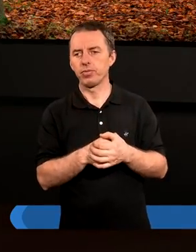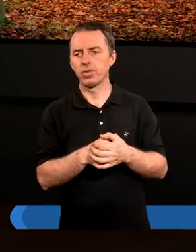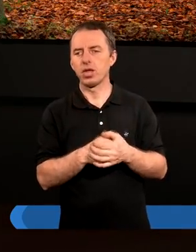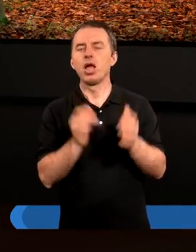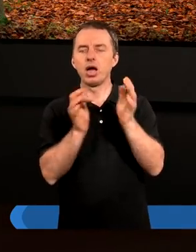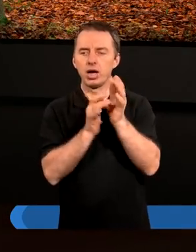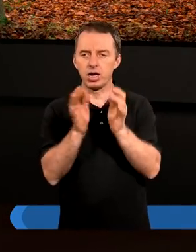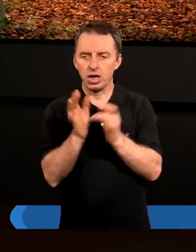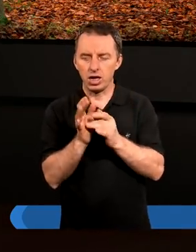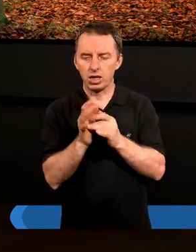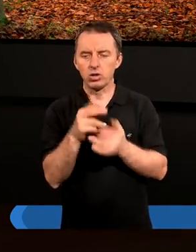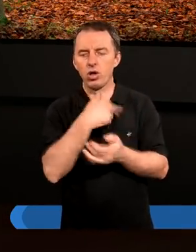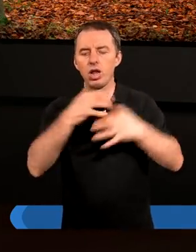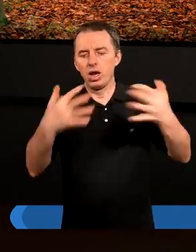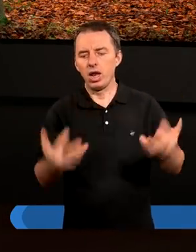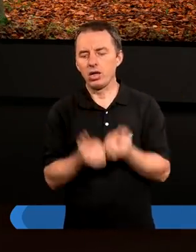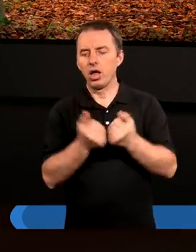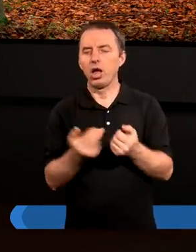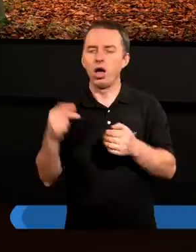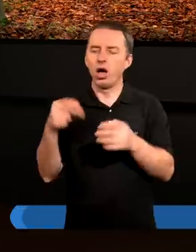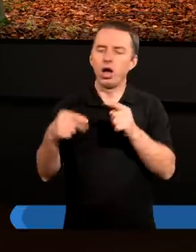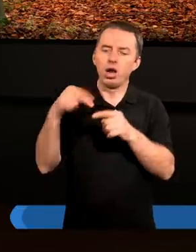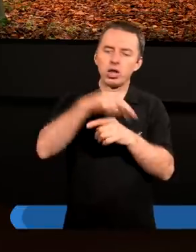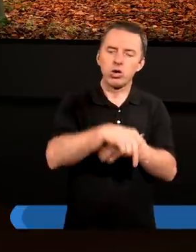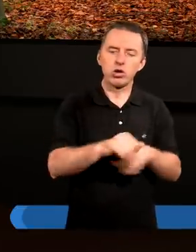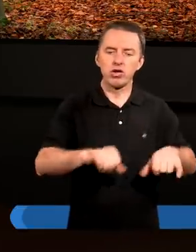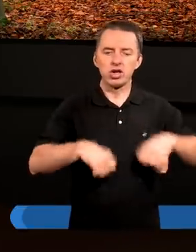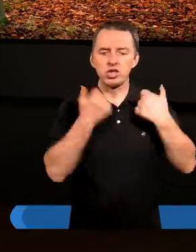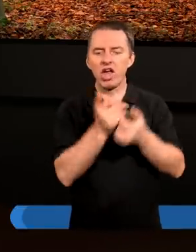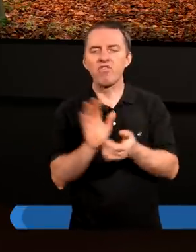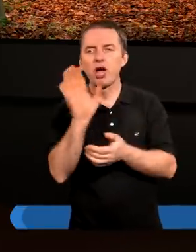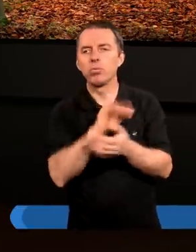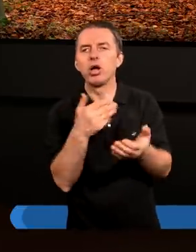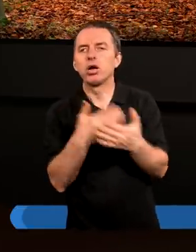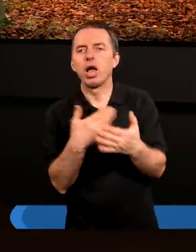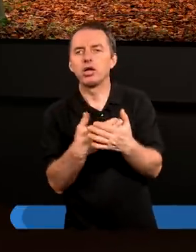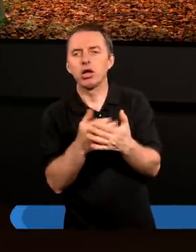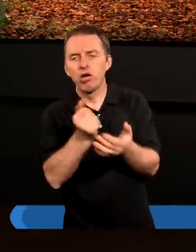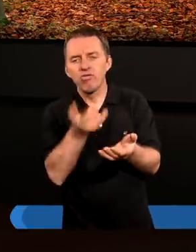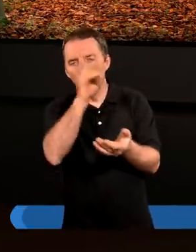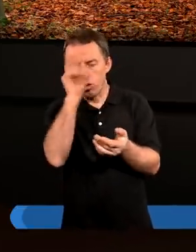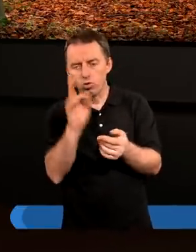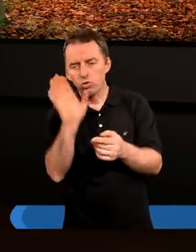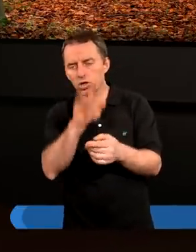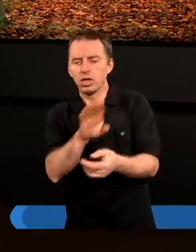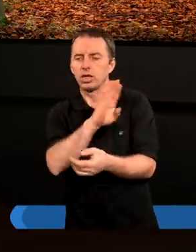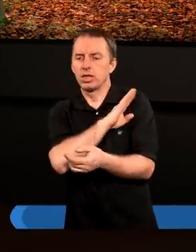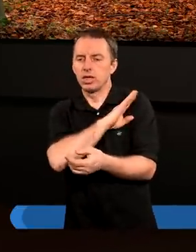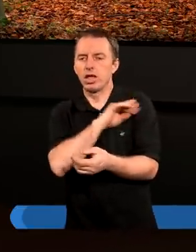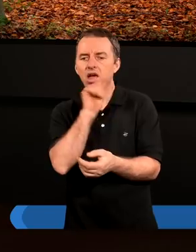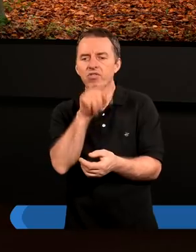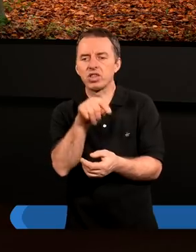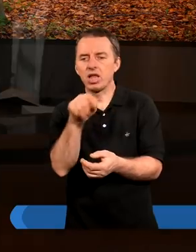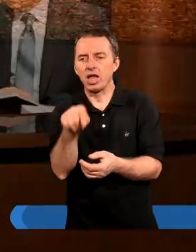Chrystus nas ocali przed nadchodzącym gniewem Bożym. Dlaczego wielu ludzi zginie wtedy?